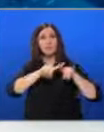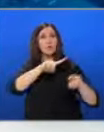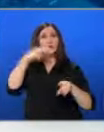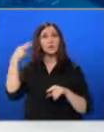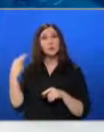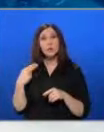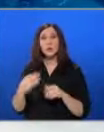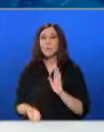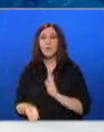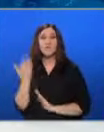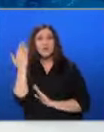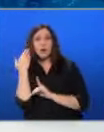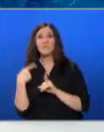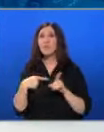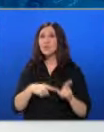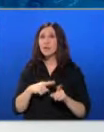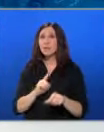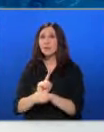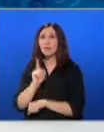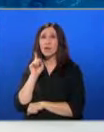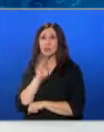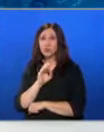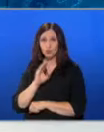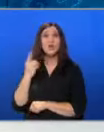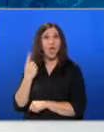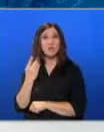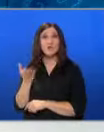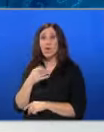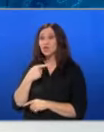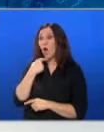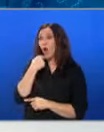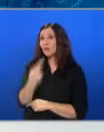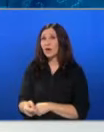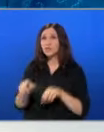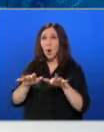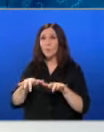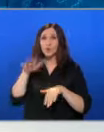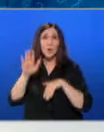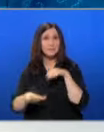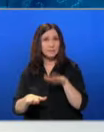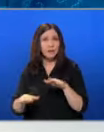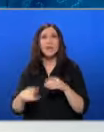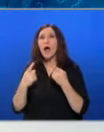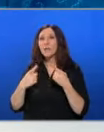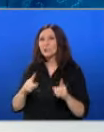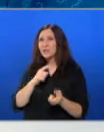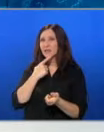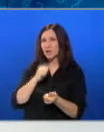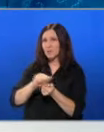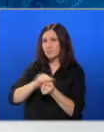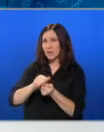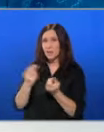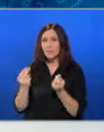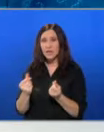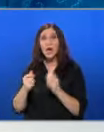прокуратура вече повдигна обвинение на 11 души. Един от тях ще отговаря за компютърно престъпление. Останалите запране на